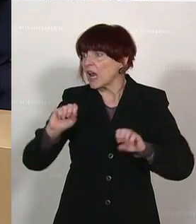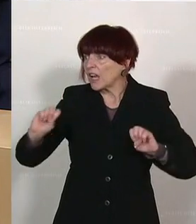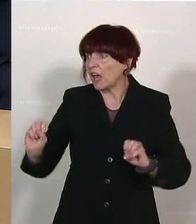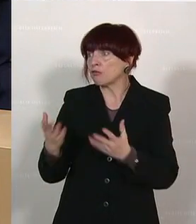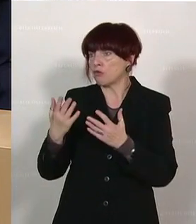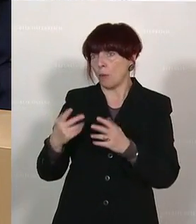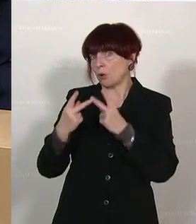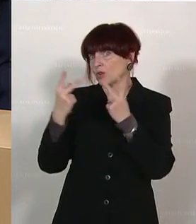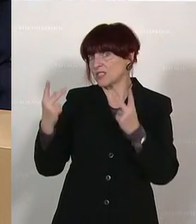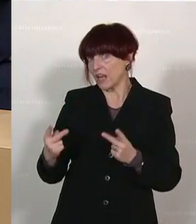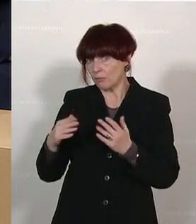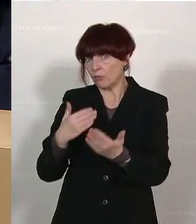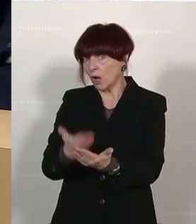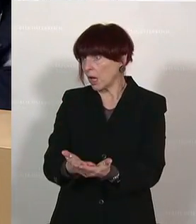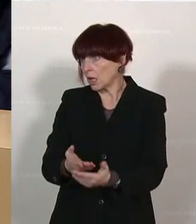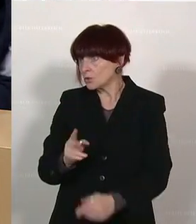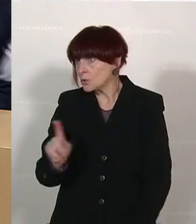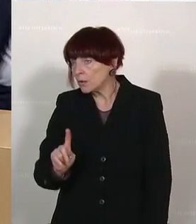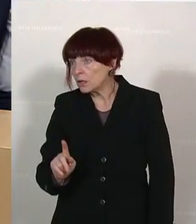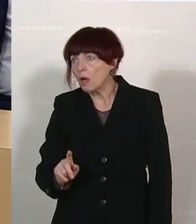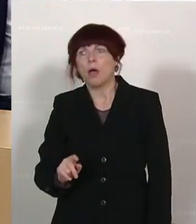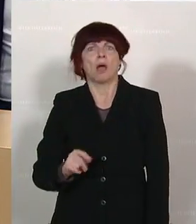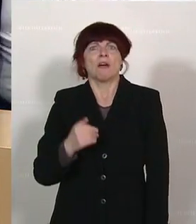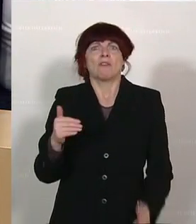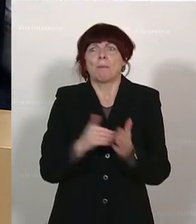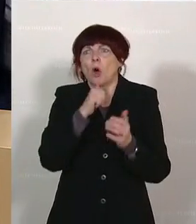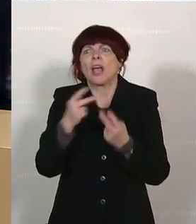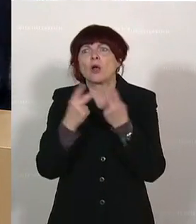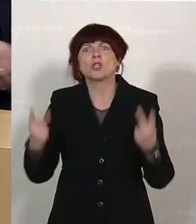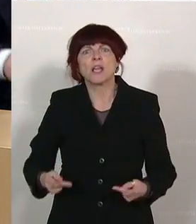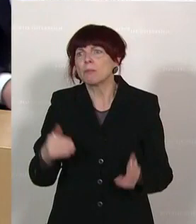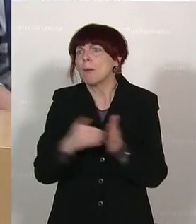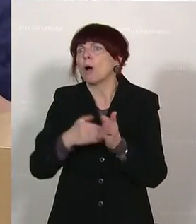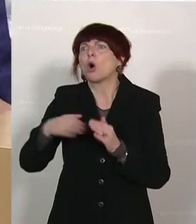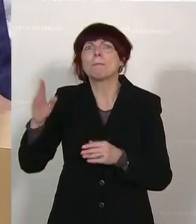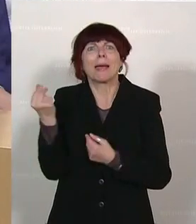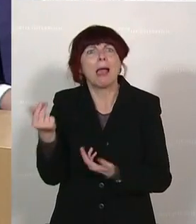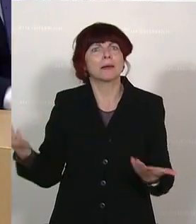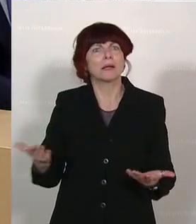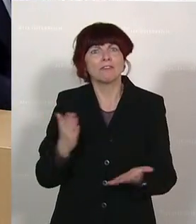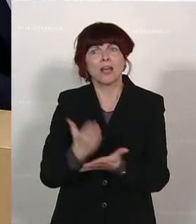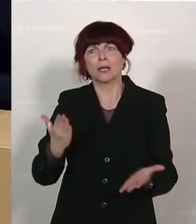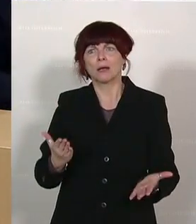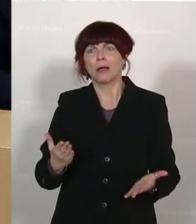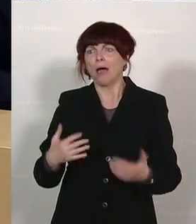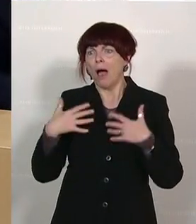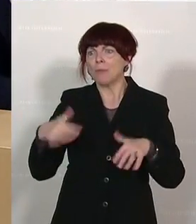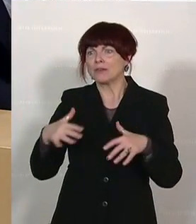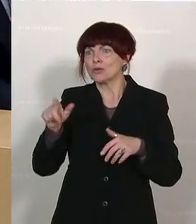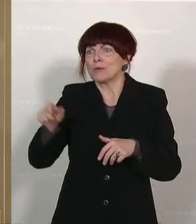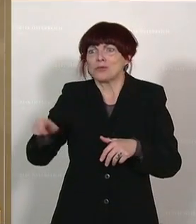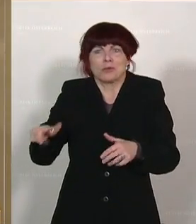wir brauchen kein Reformkonzept. Wir brauchen Geld. Wir brauchen mehr Geld für die arbeitslosen Menschen, Arbeit verloren haben, liebe